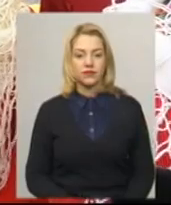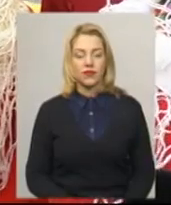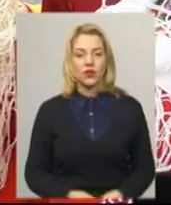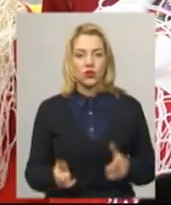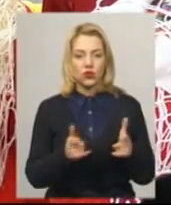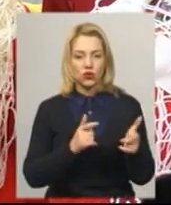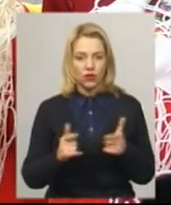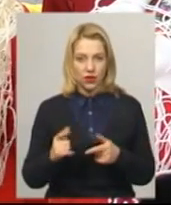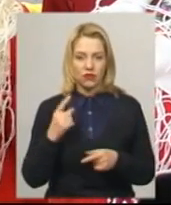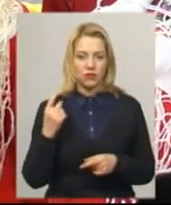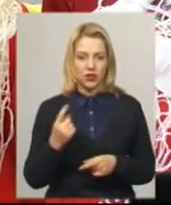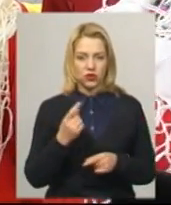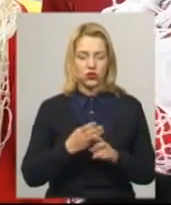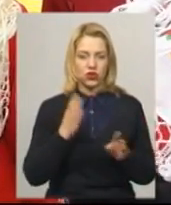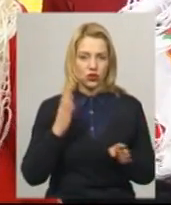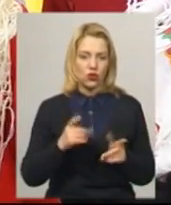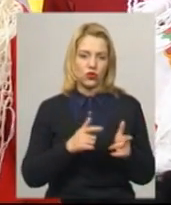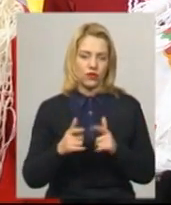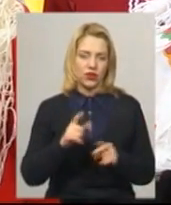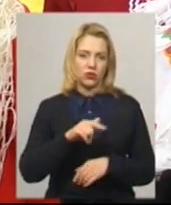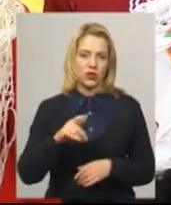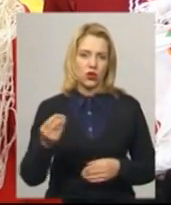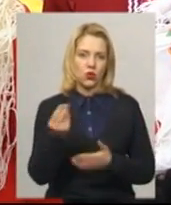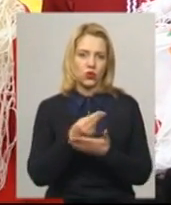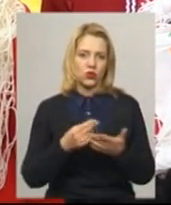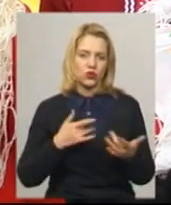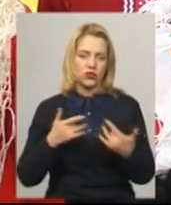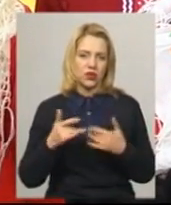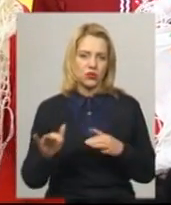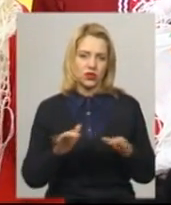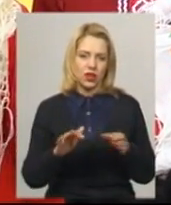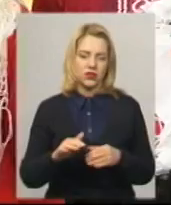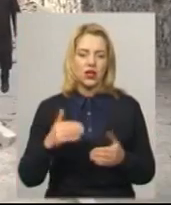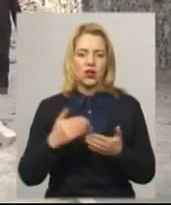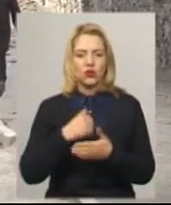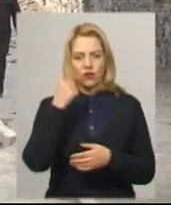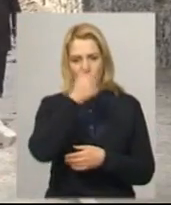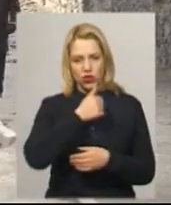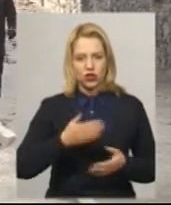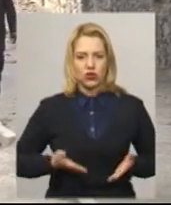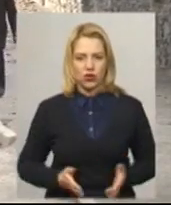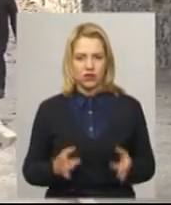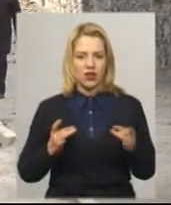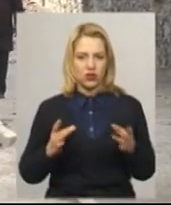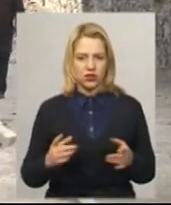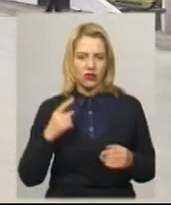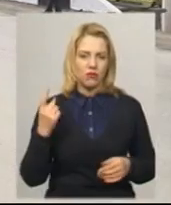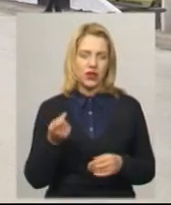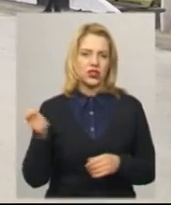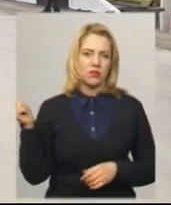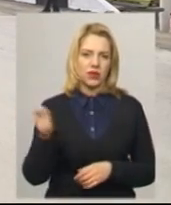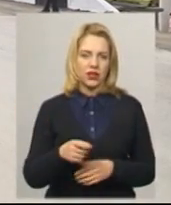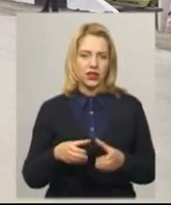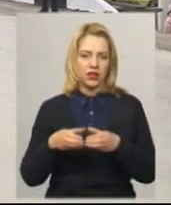В першу чергу готували номери художньої самодіяльності новорічно-різдяного циклу. Вперше приїхала взяти участь в акції